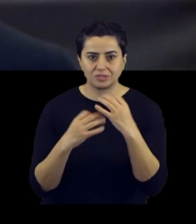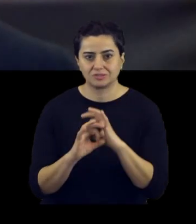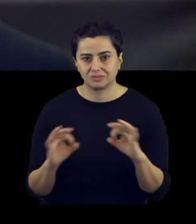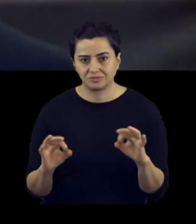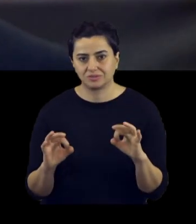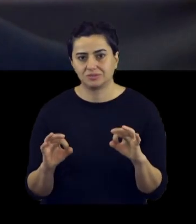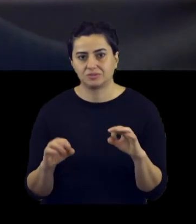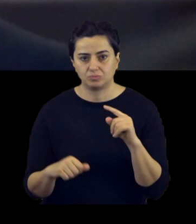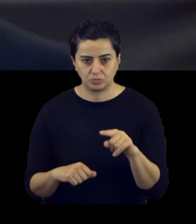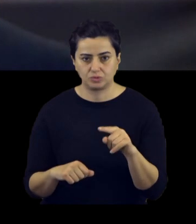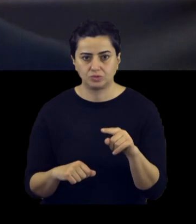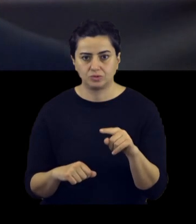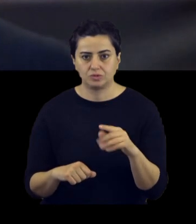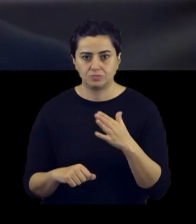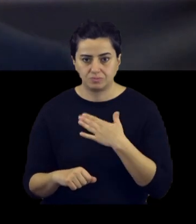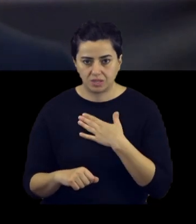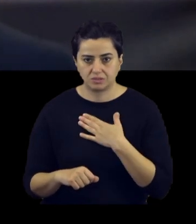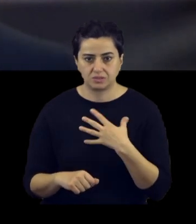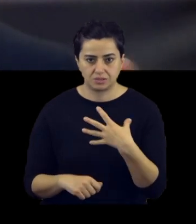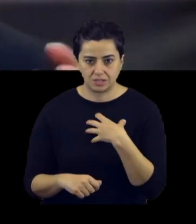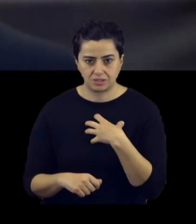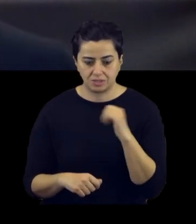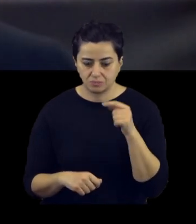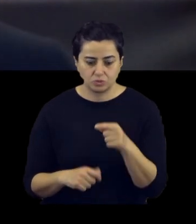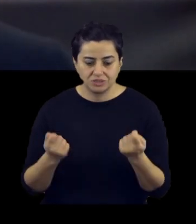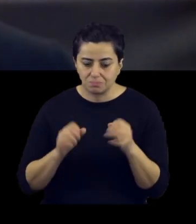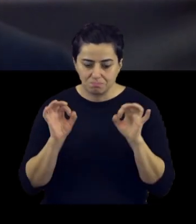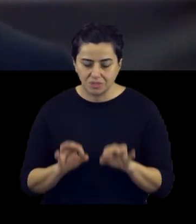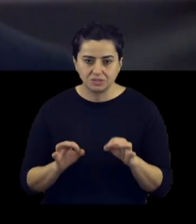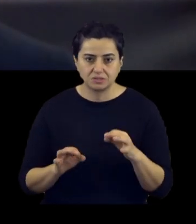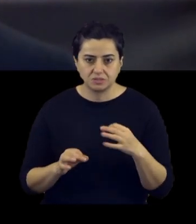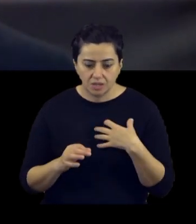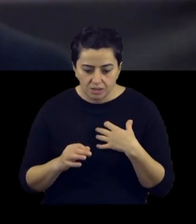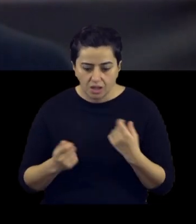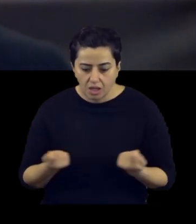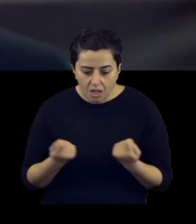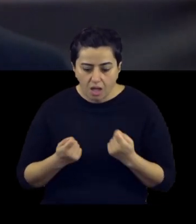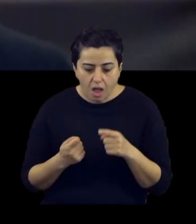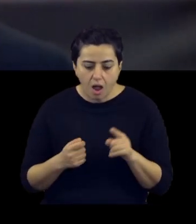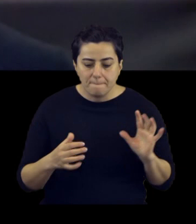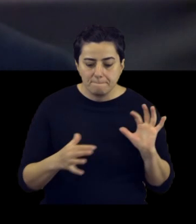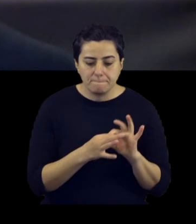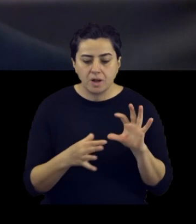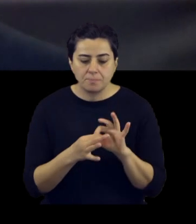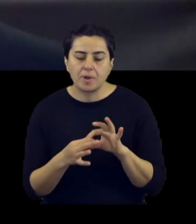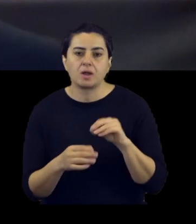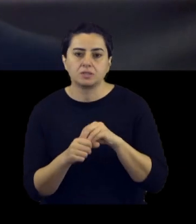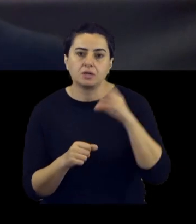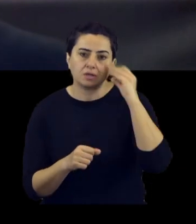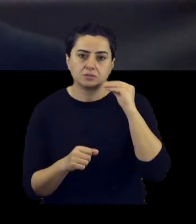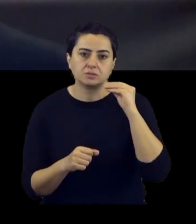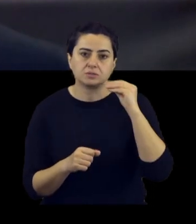öğretmediler. Ama ben kendim ne zaman bu işlere başladım, o zaman pratikte yapmaya başladım. Ve o zaman aklımın bir